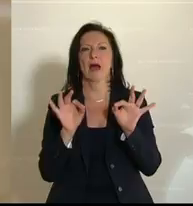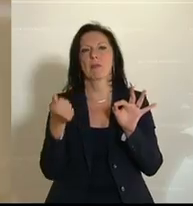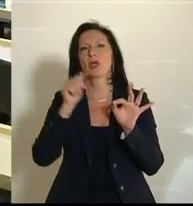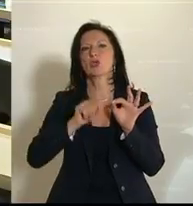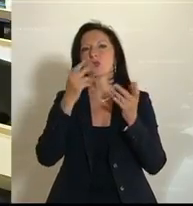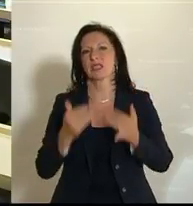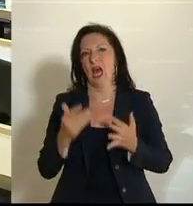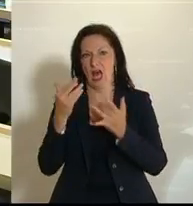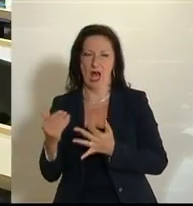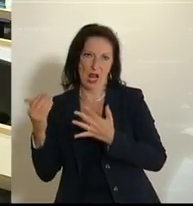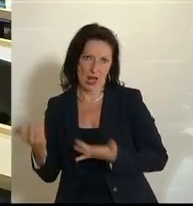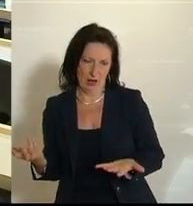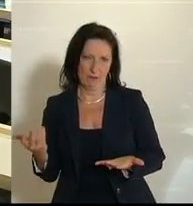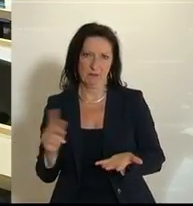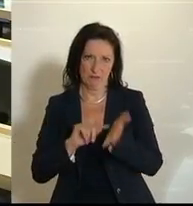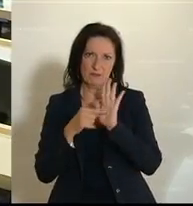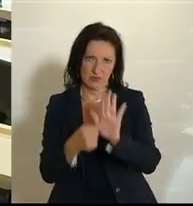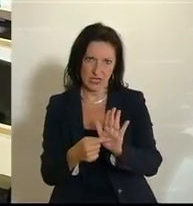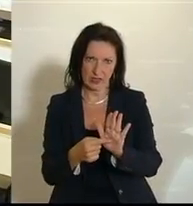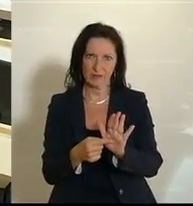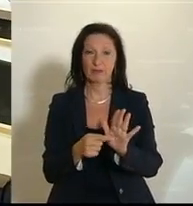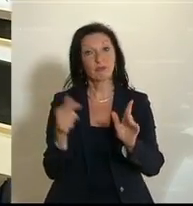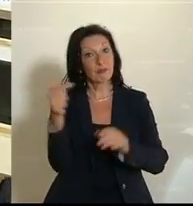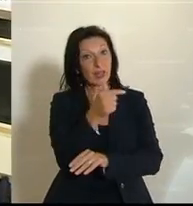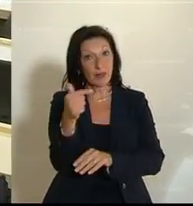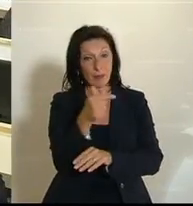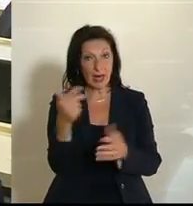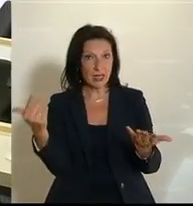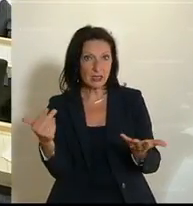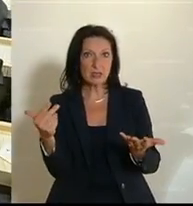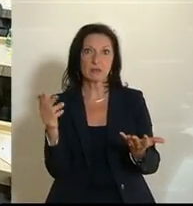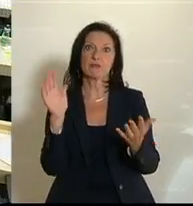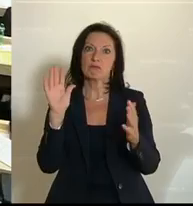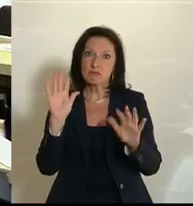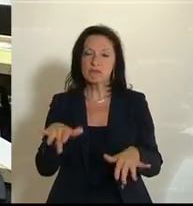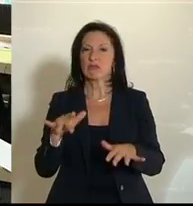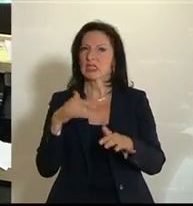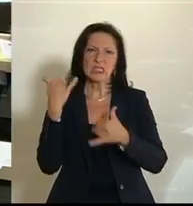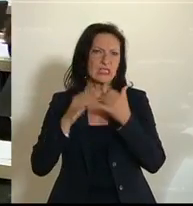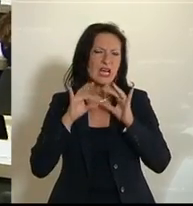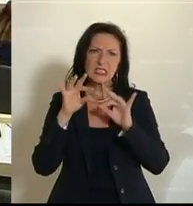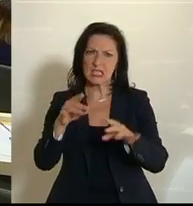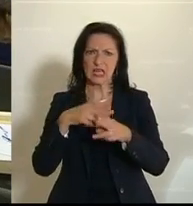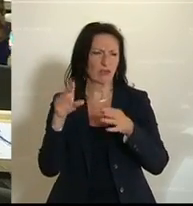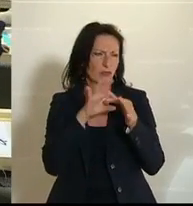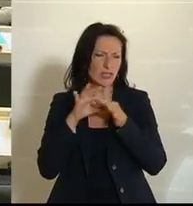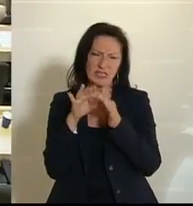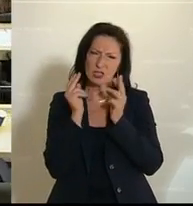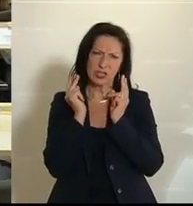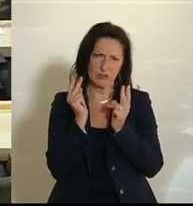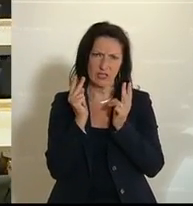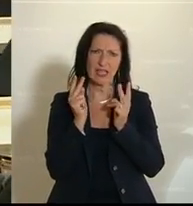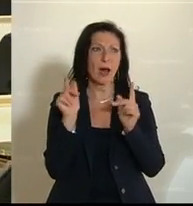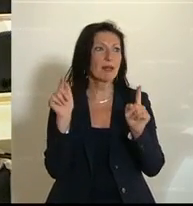Fakten einen Blick darauf werfen, die nicht nur seit Jahrzehnten wichtige gesellschaftliche Säulen in unserem Land sind,